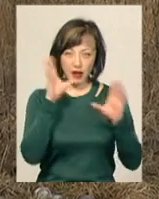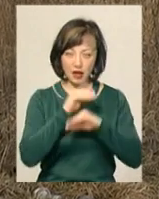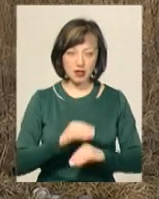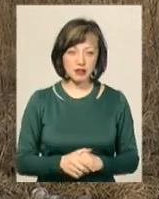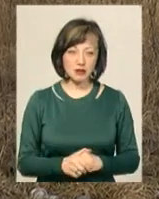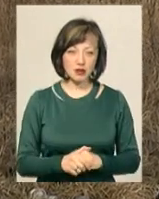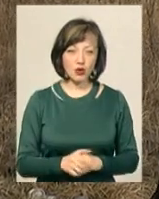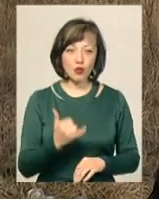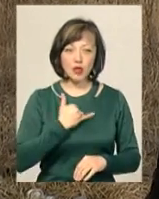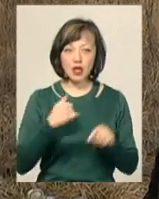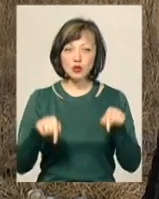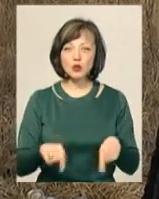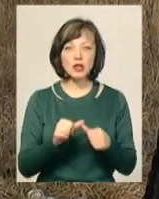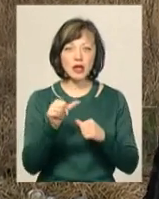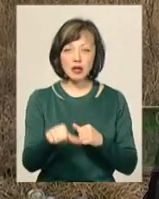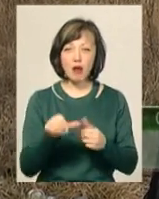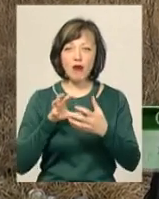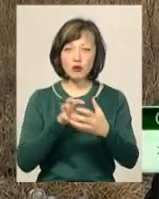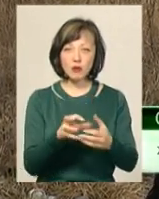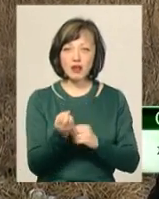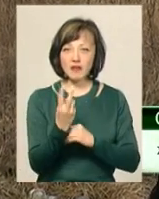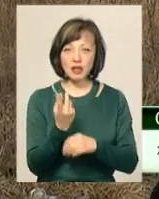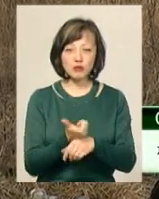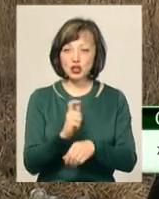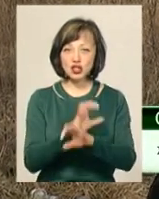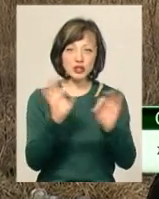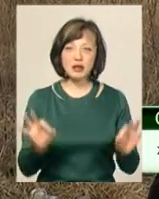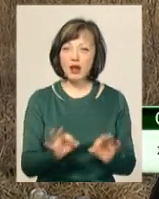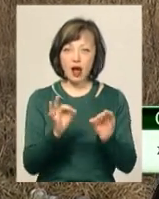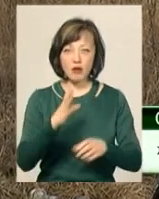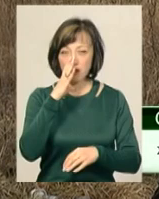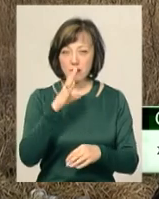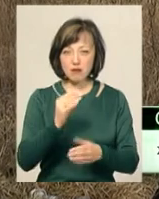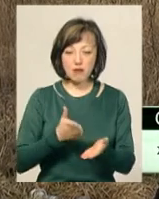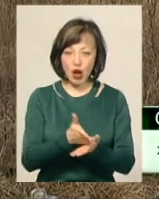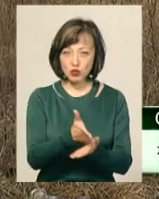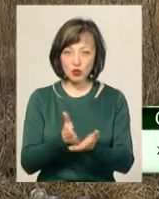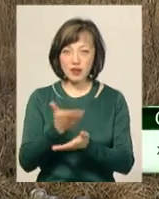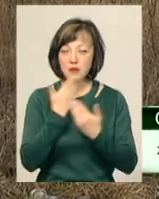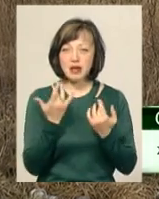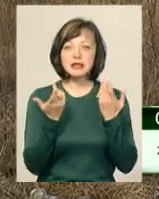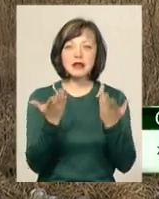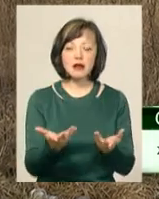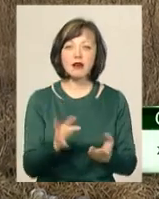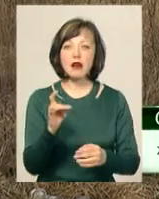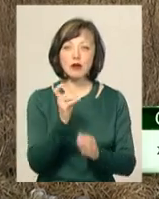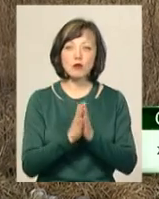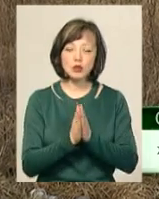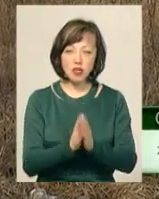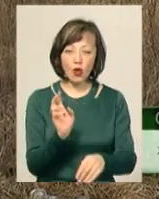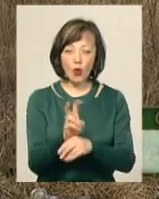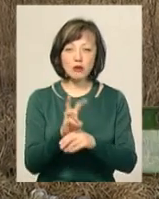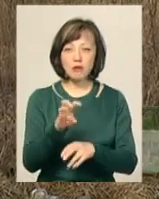У нас тут, крім автобуса 12, вже більше немає ніяких маршрутів. І вже скільки рази просили і ходили навіть в мерію.